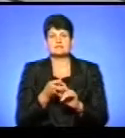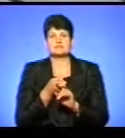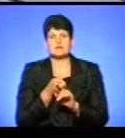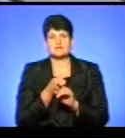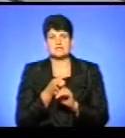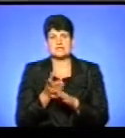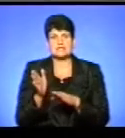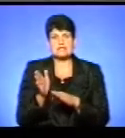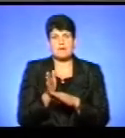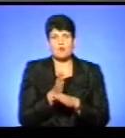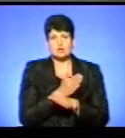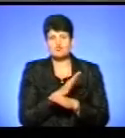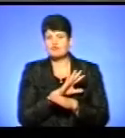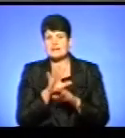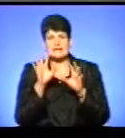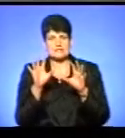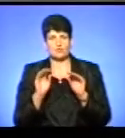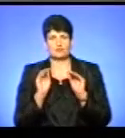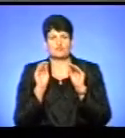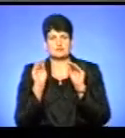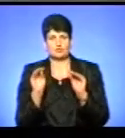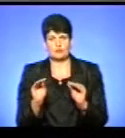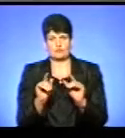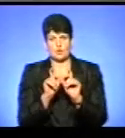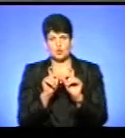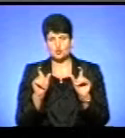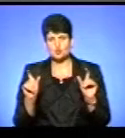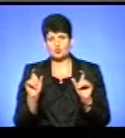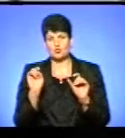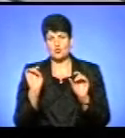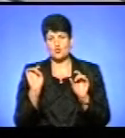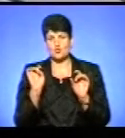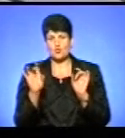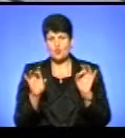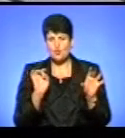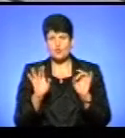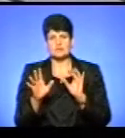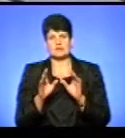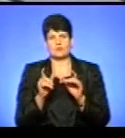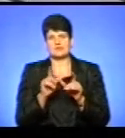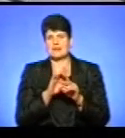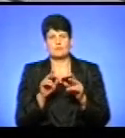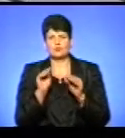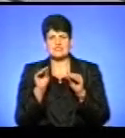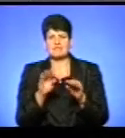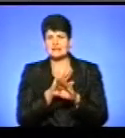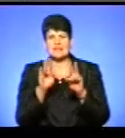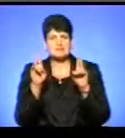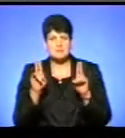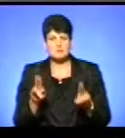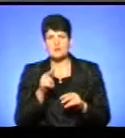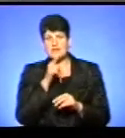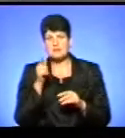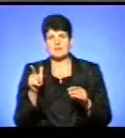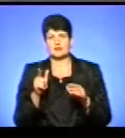демонтажу незаконно встановлених конструкцій або тих конструкцій, які встановлені не за правилами, або яких термін дії закінчився